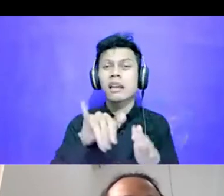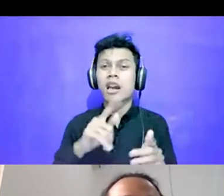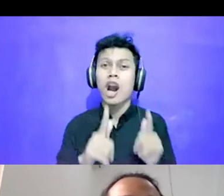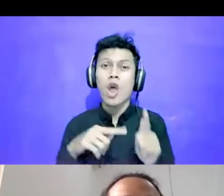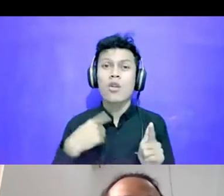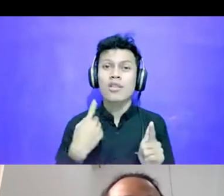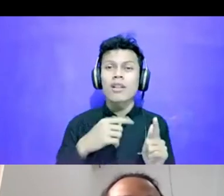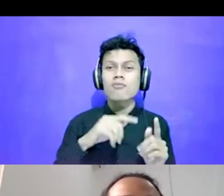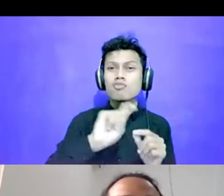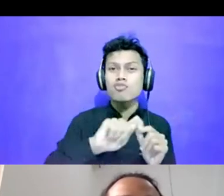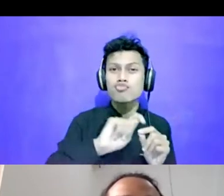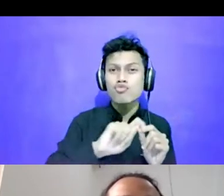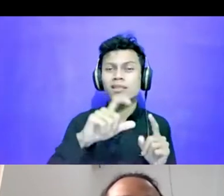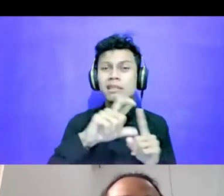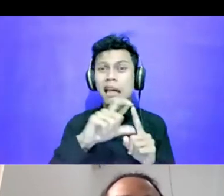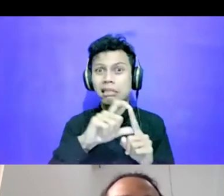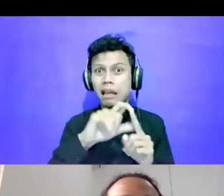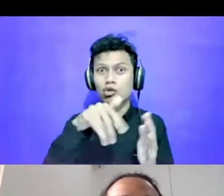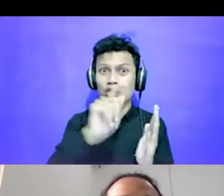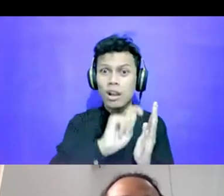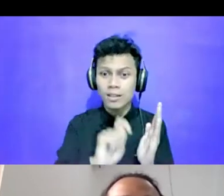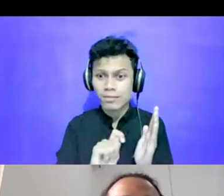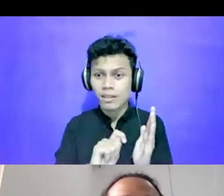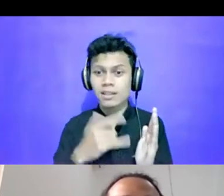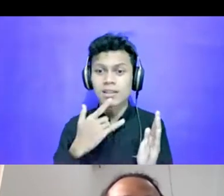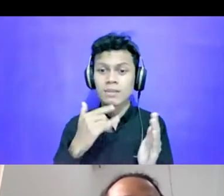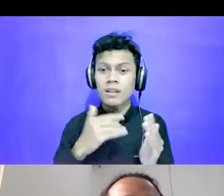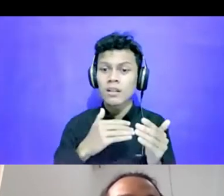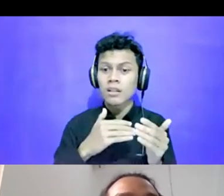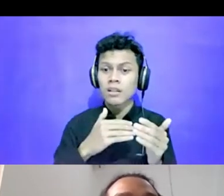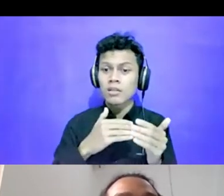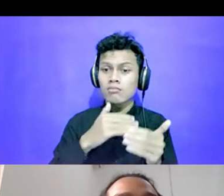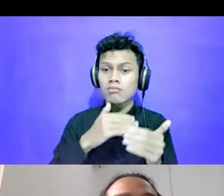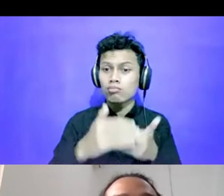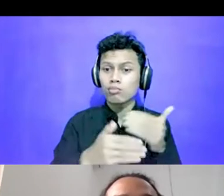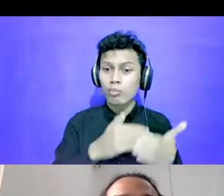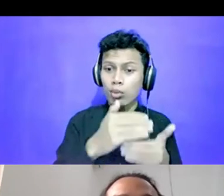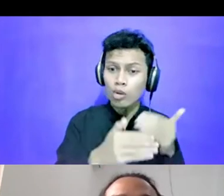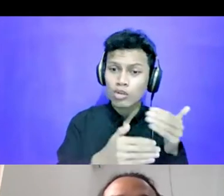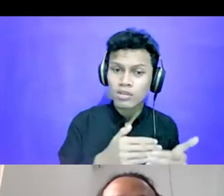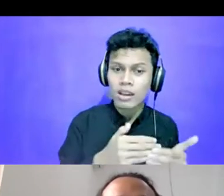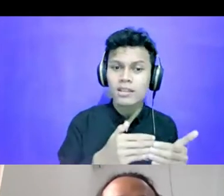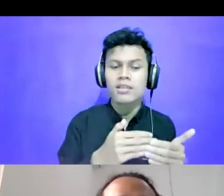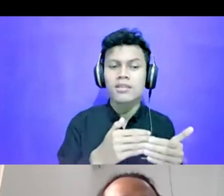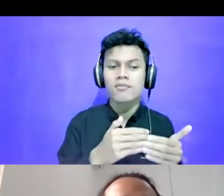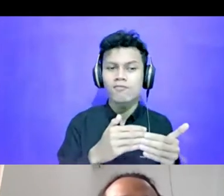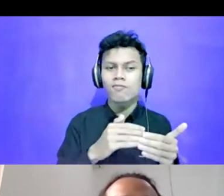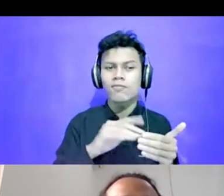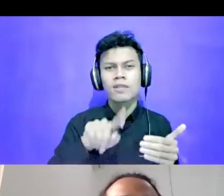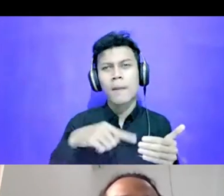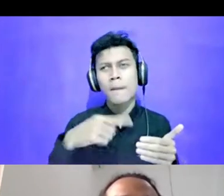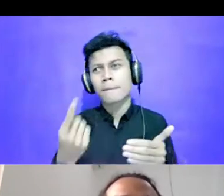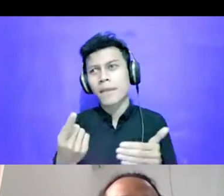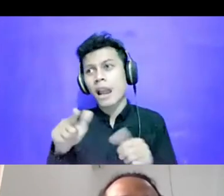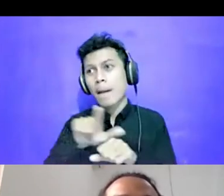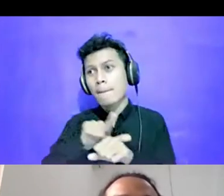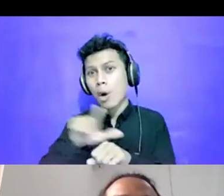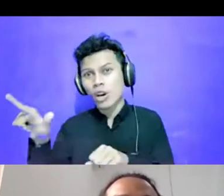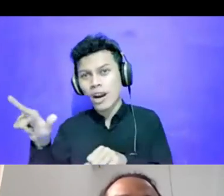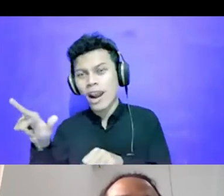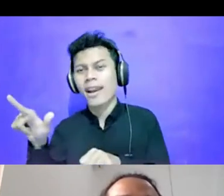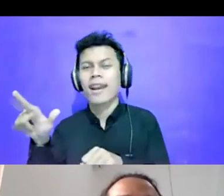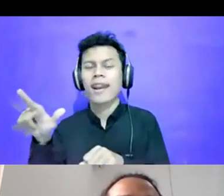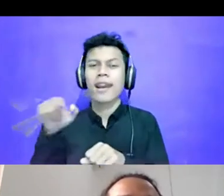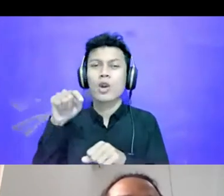Laporan Jurnalisme Data Proses Bagaimana Kita Mengolah Data Sampai Menyajikan Data Jadi Bentuk Laporan Jurnalistik